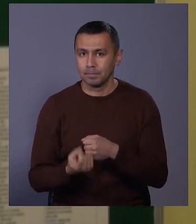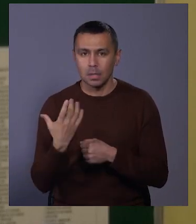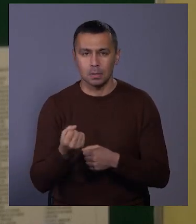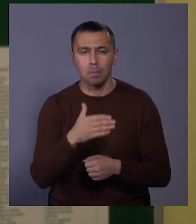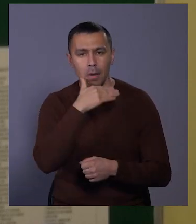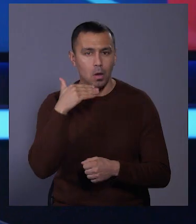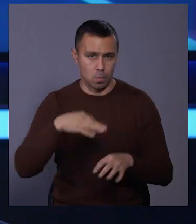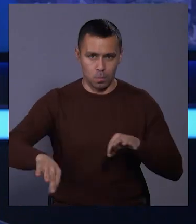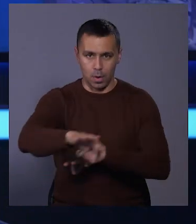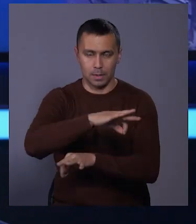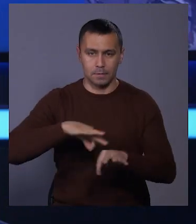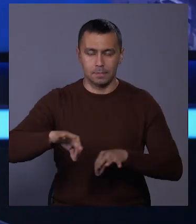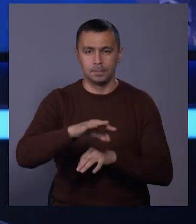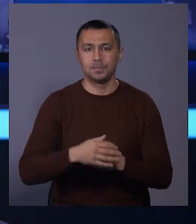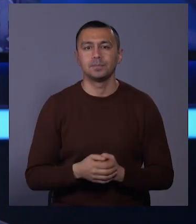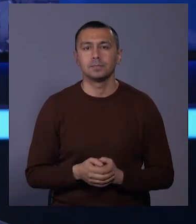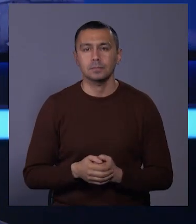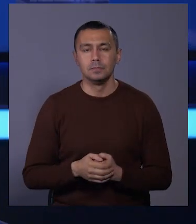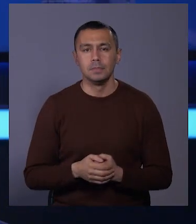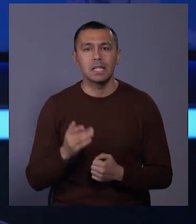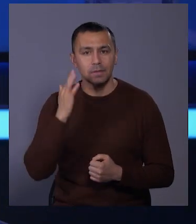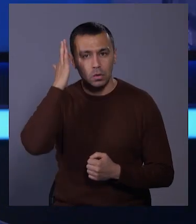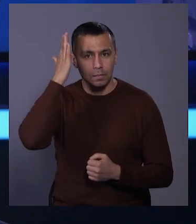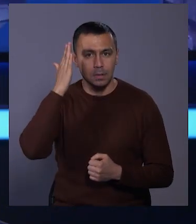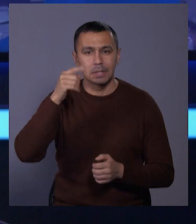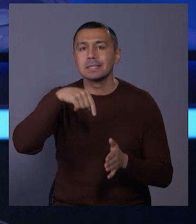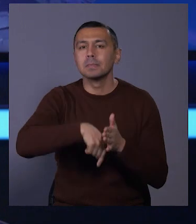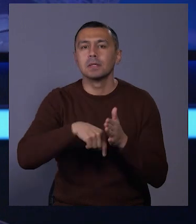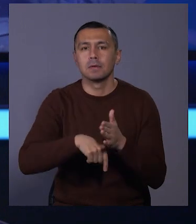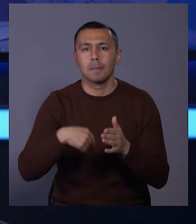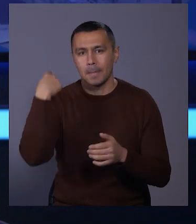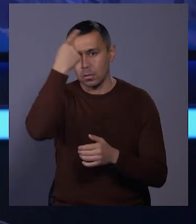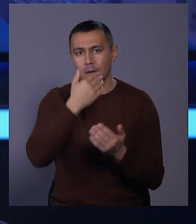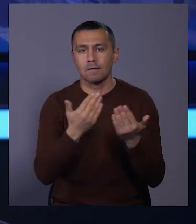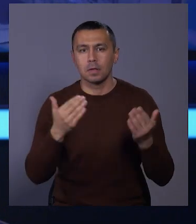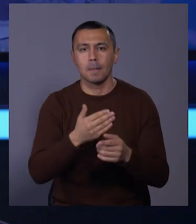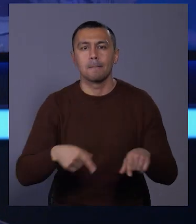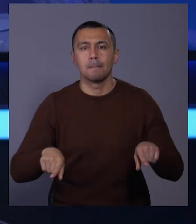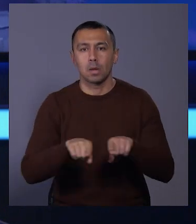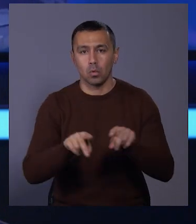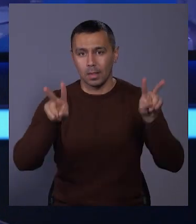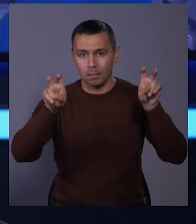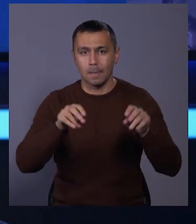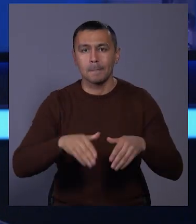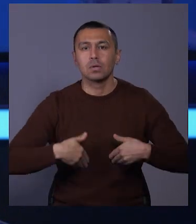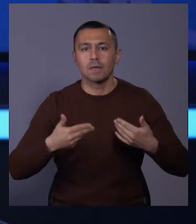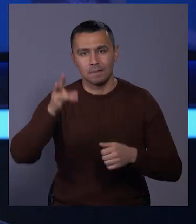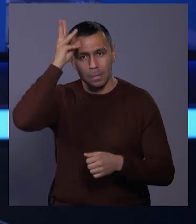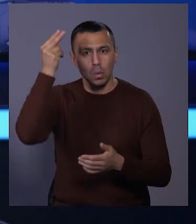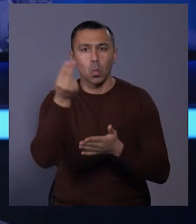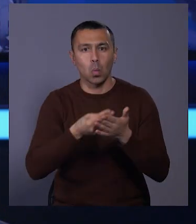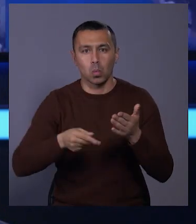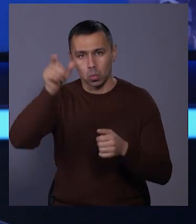не один проєкт. Із філософських смислів. Персональну виставку під такою назвою презентував у Хмельницькому